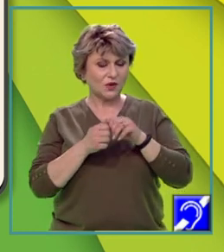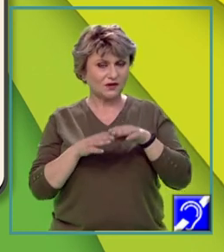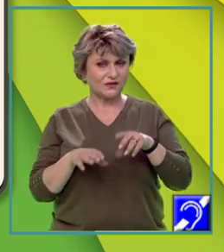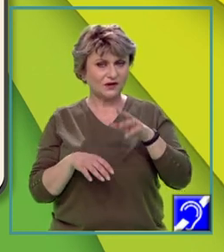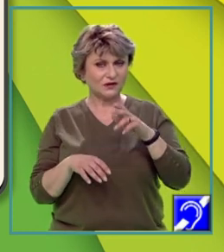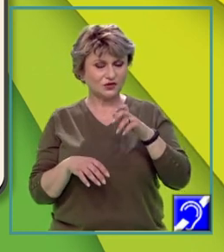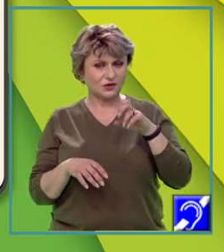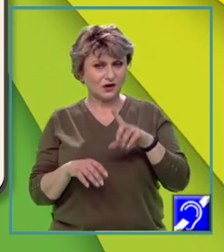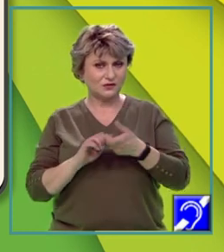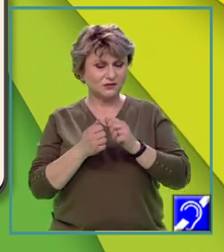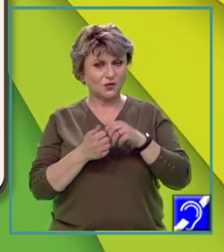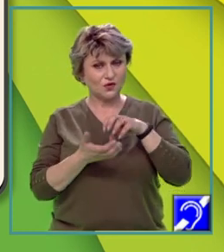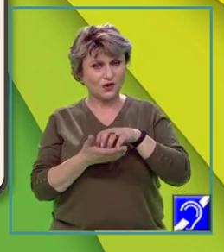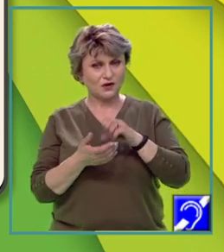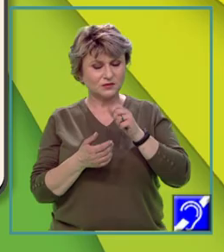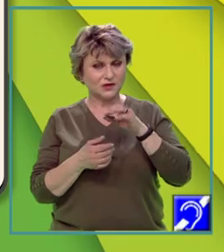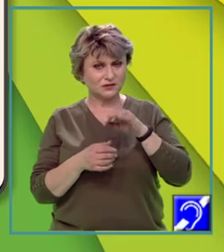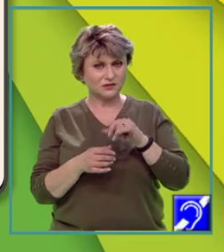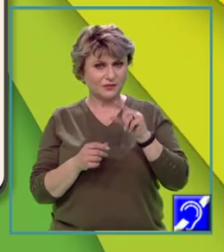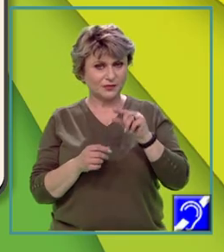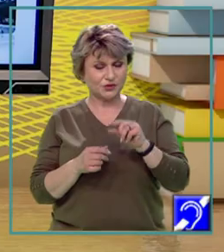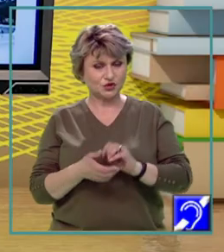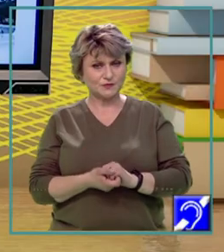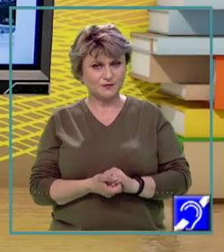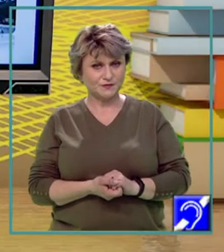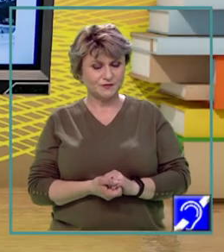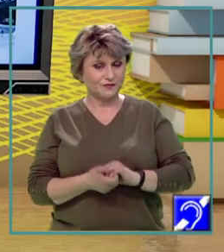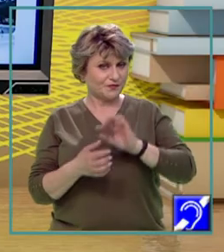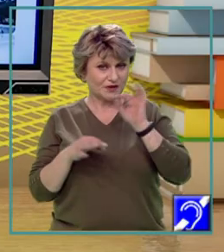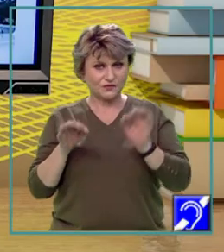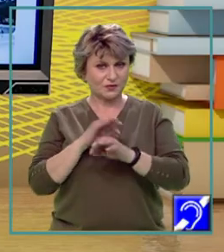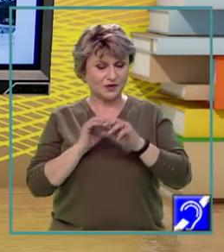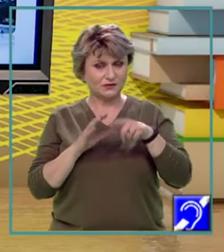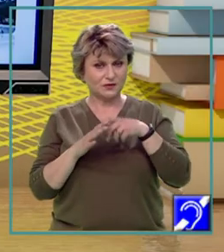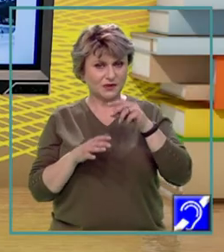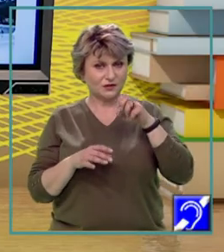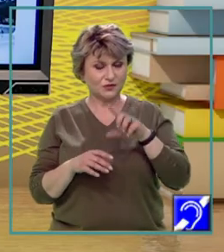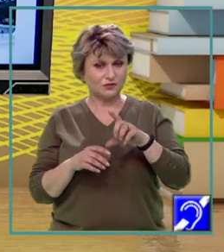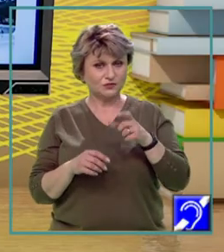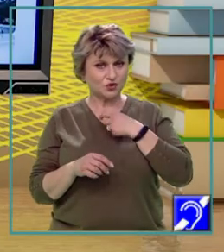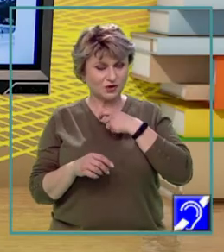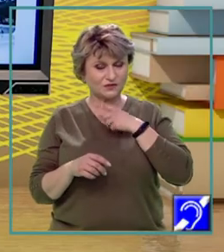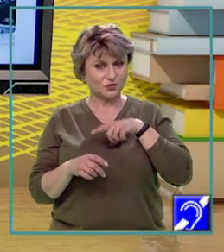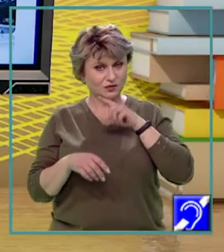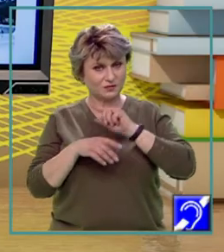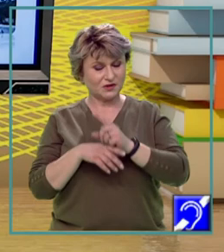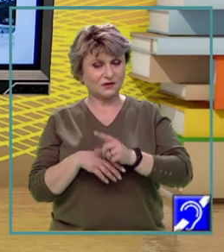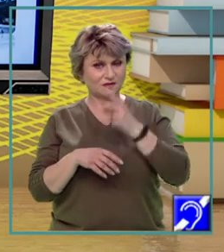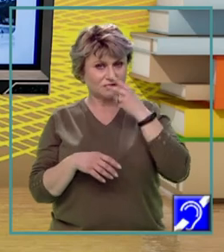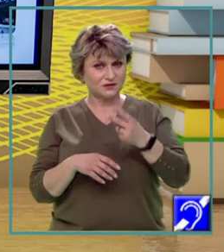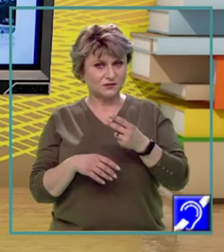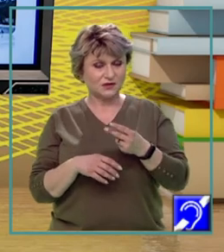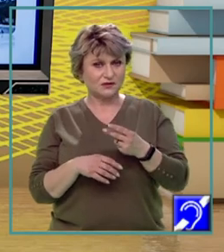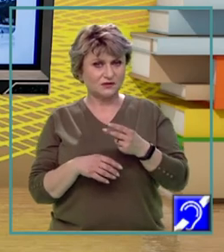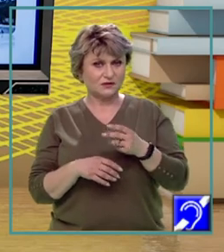regional și local, pe spații mai mici. Transformările din mediul geografic sunt imediat vizibile în